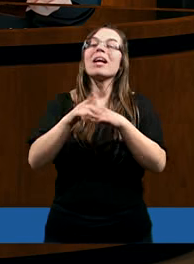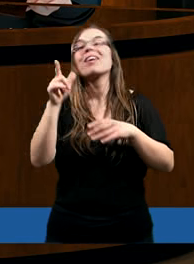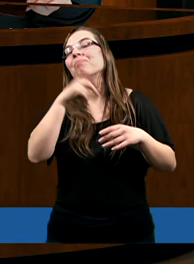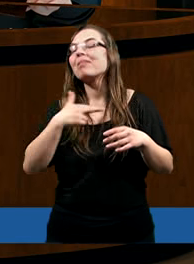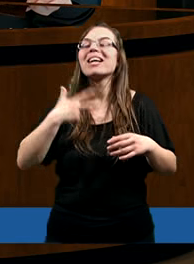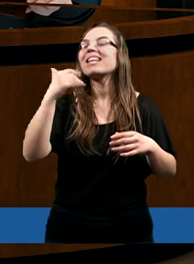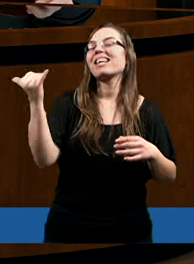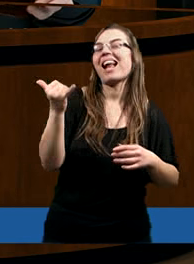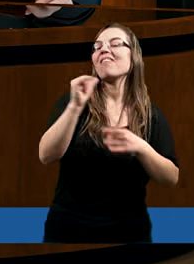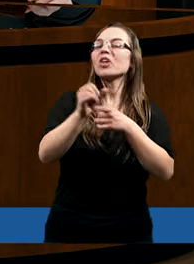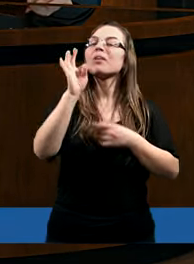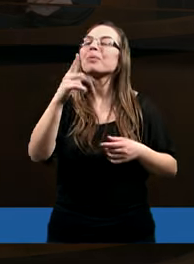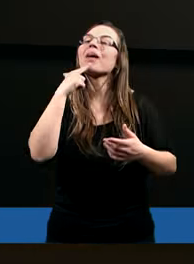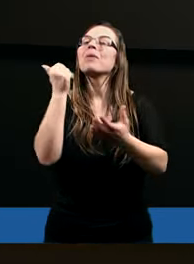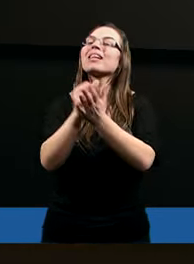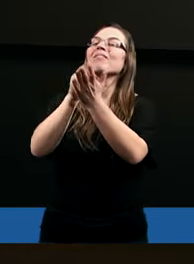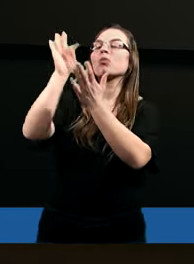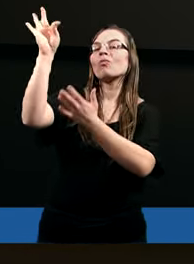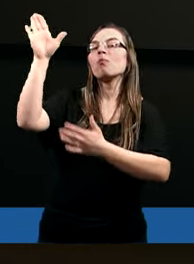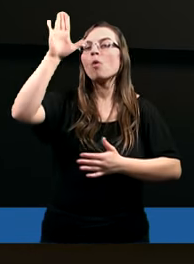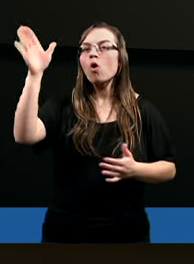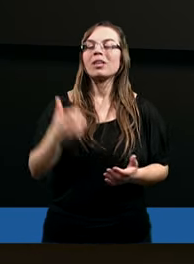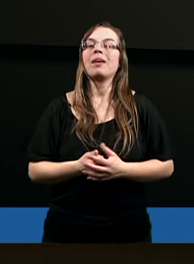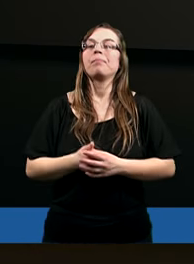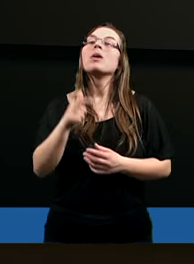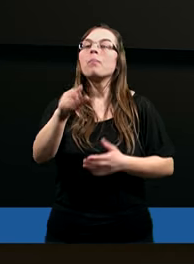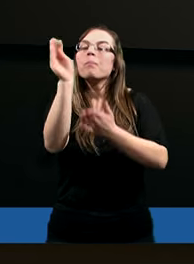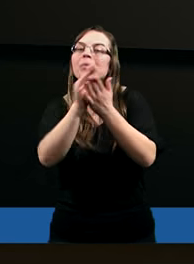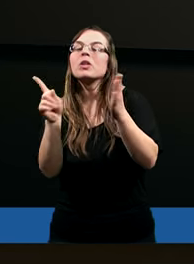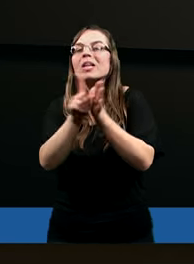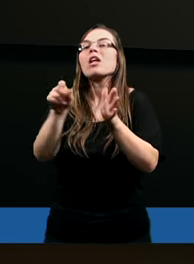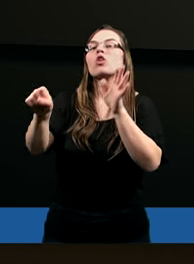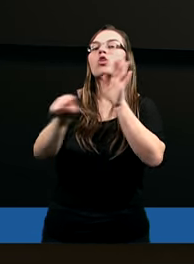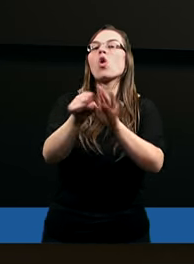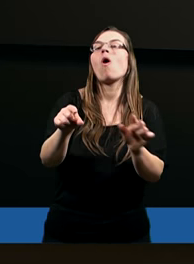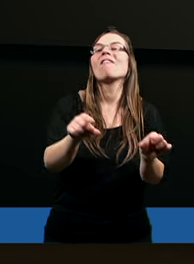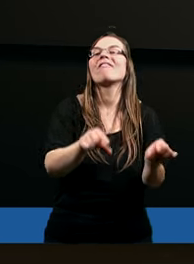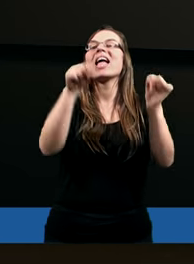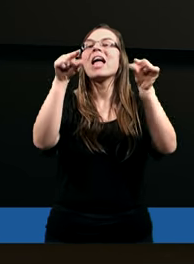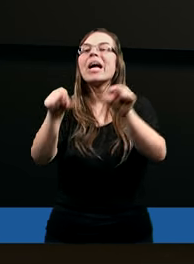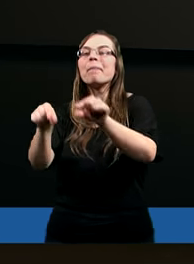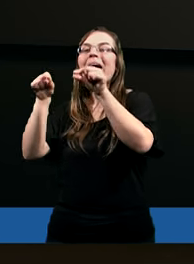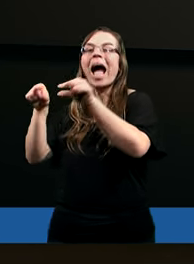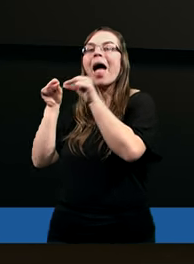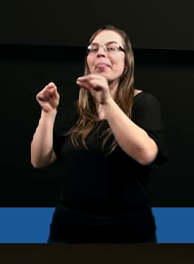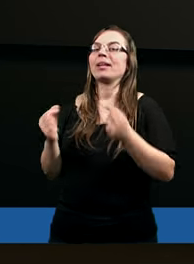takim listem jesteśmy od Chrystusa. Pisze też tam do wybranych.